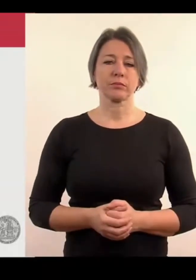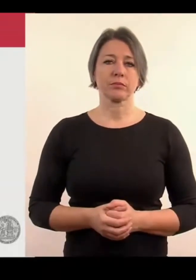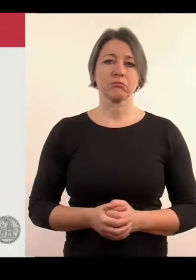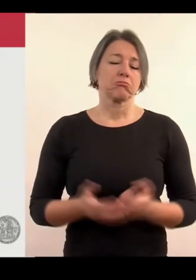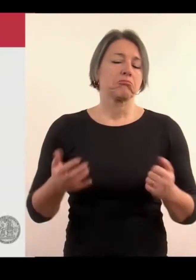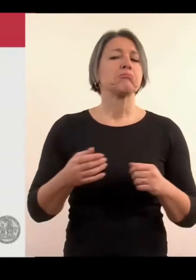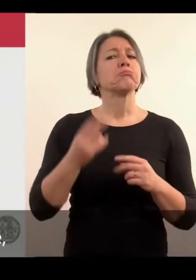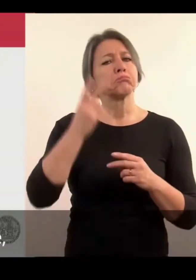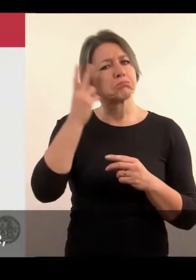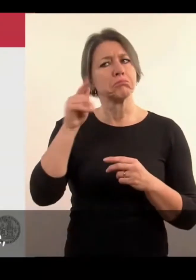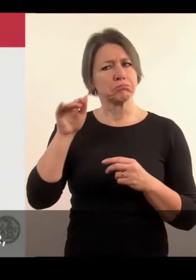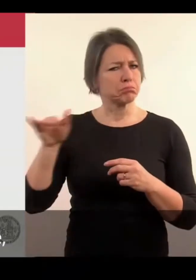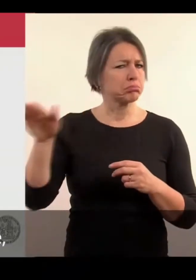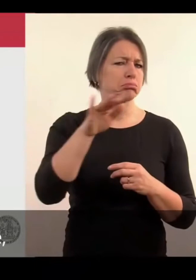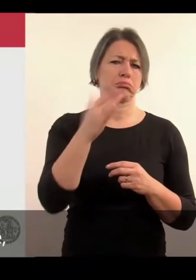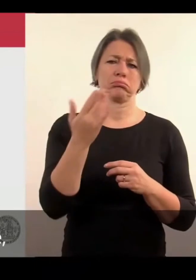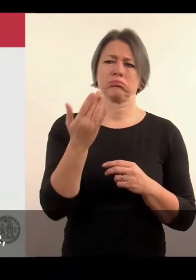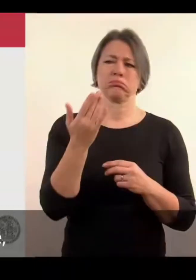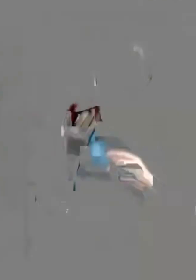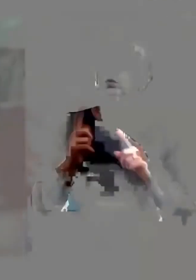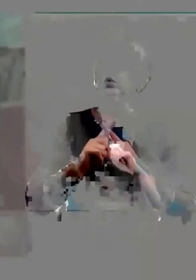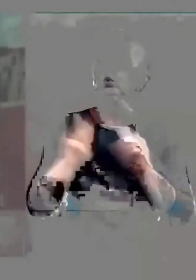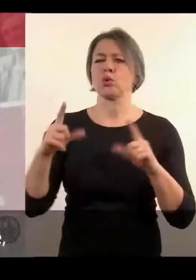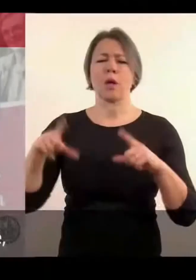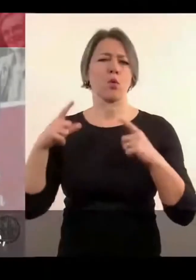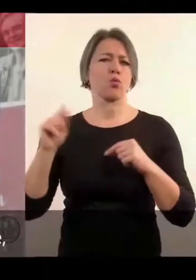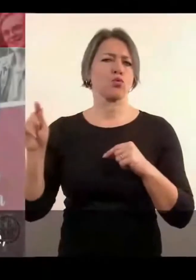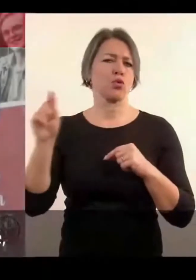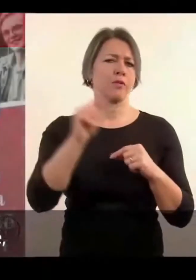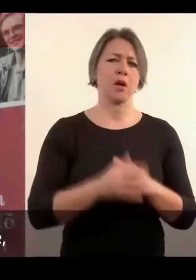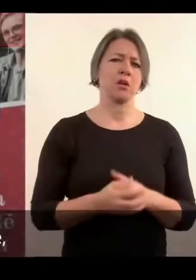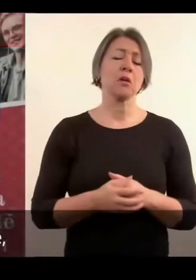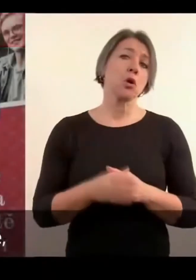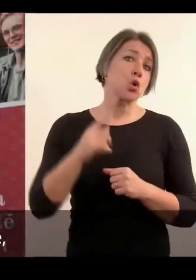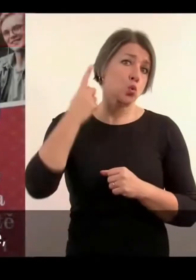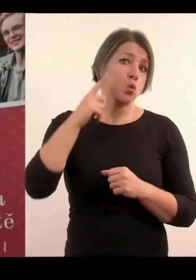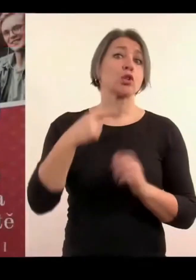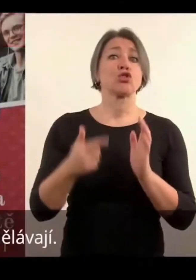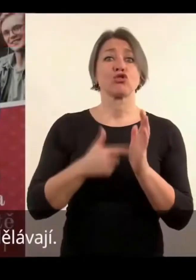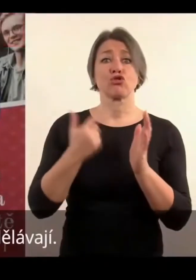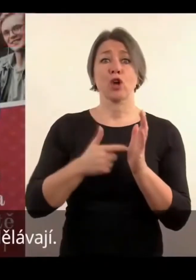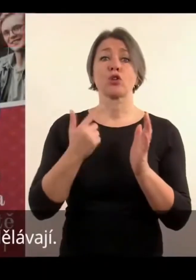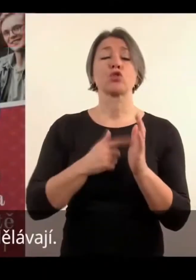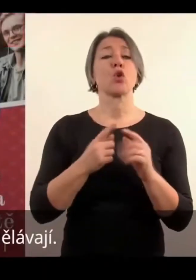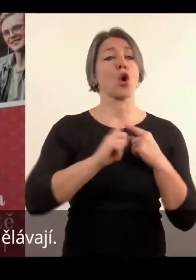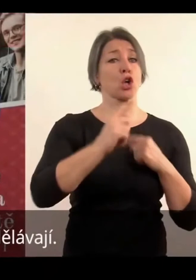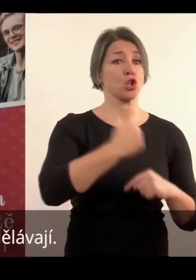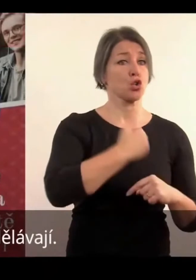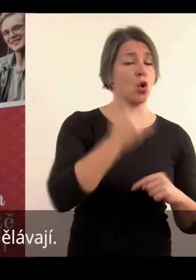Jinak je naprosto běžné a nemám k tomu data, nevím jestli většina, ale studenti si při studiu